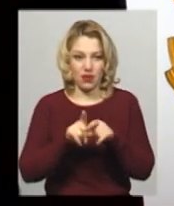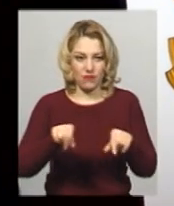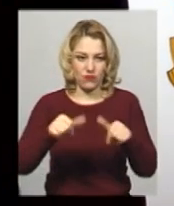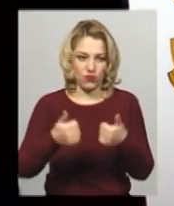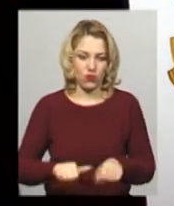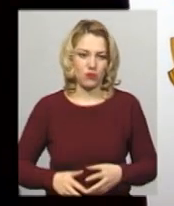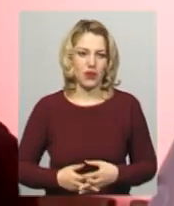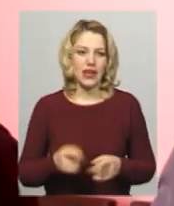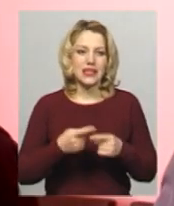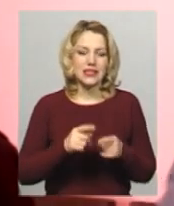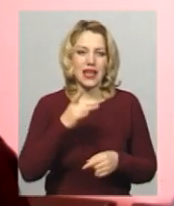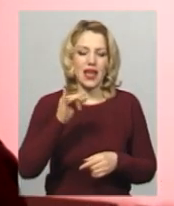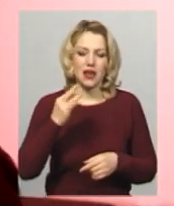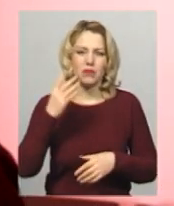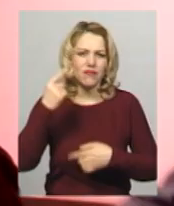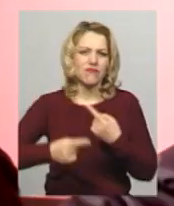віками, віками.